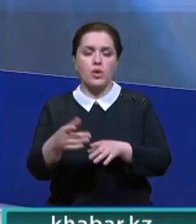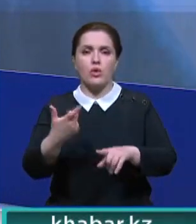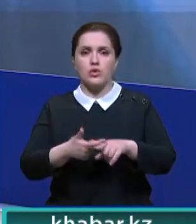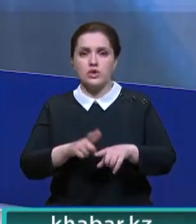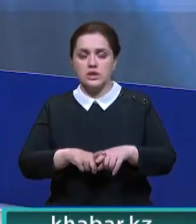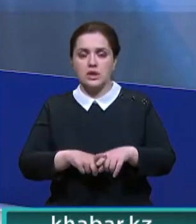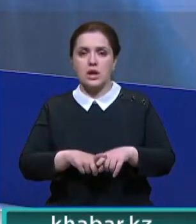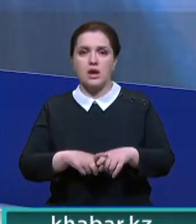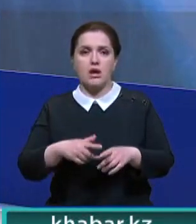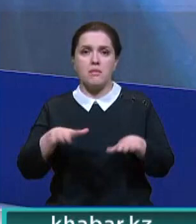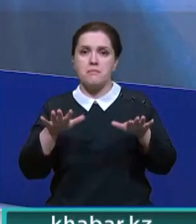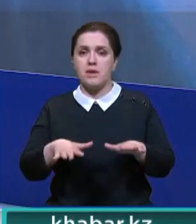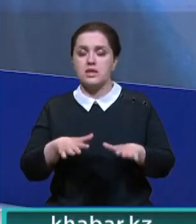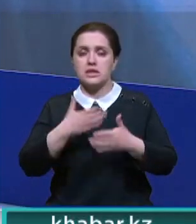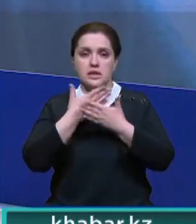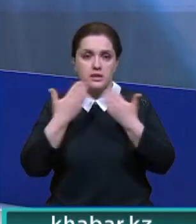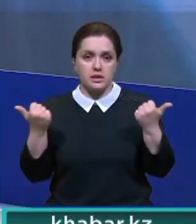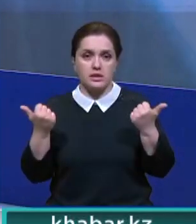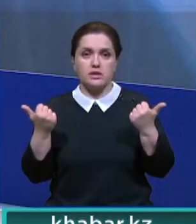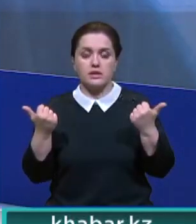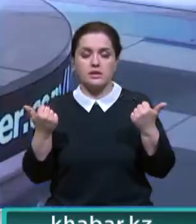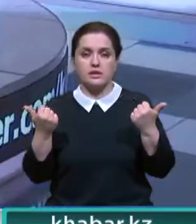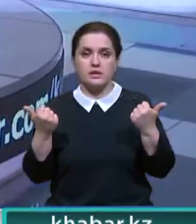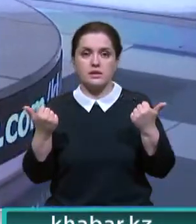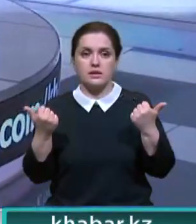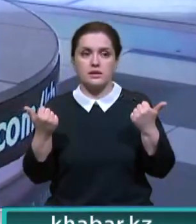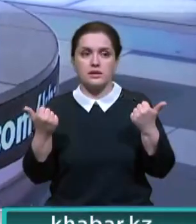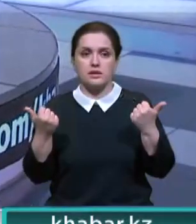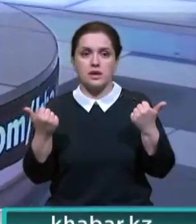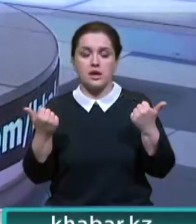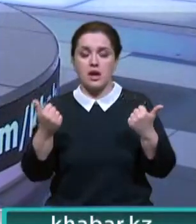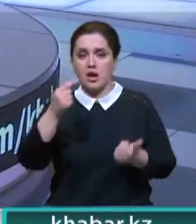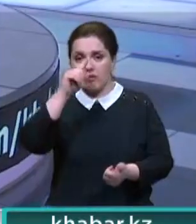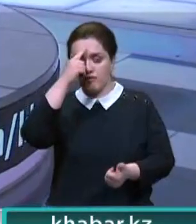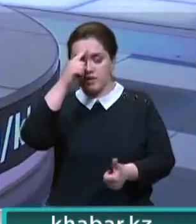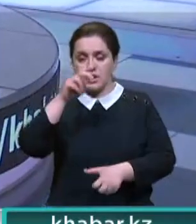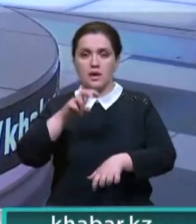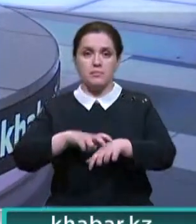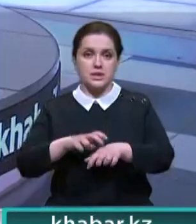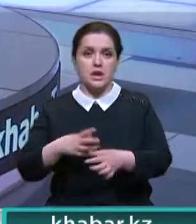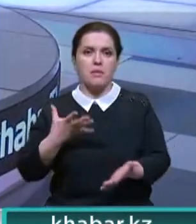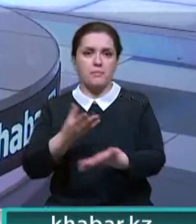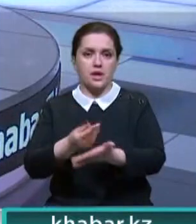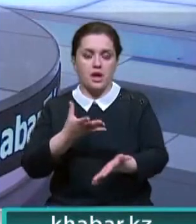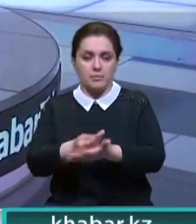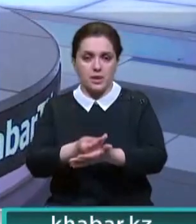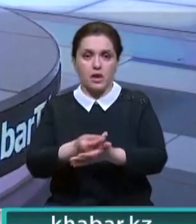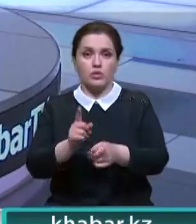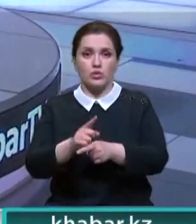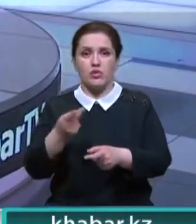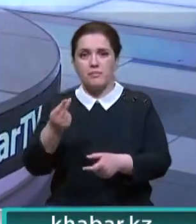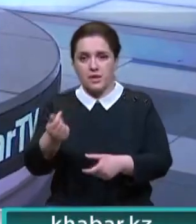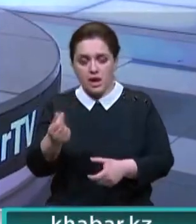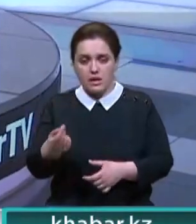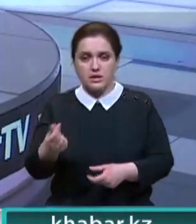переполнены, нет мест. Даже, как вы знаете, что в Индии медицина платная, да? Даже в платных